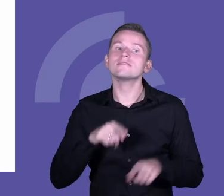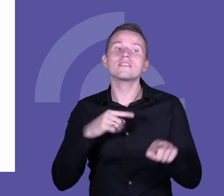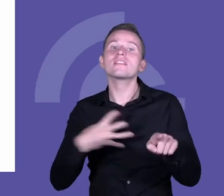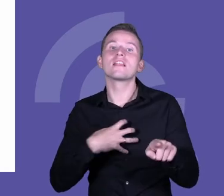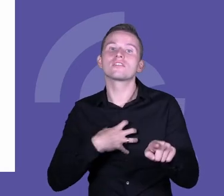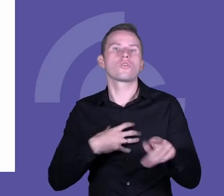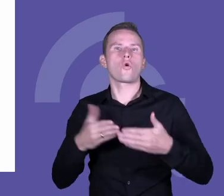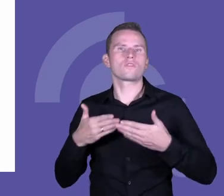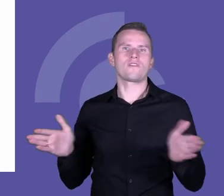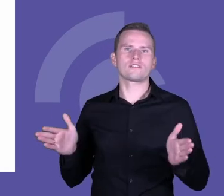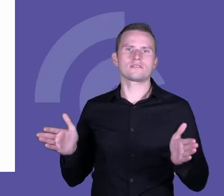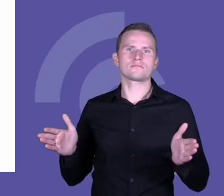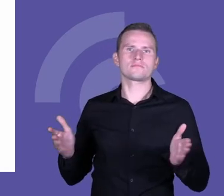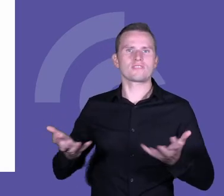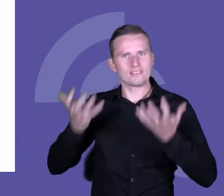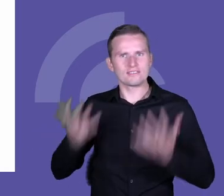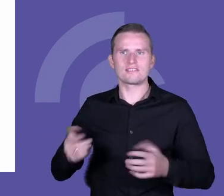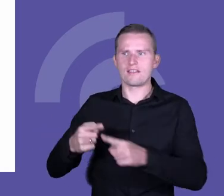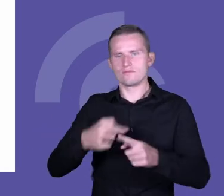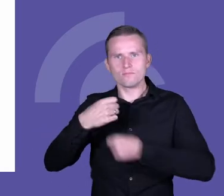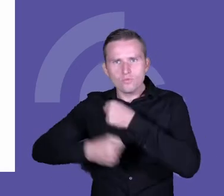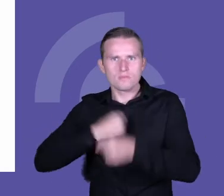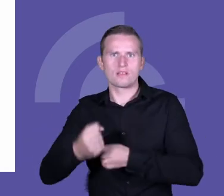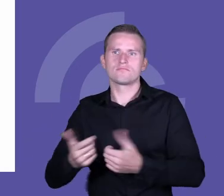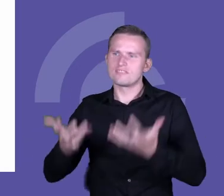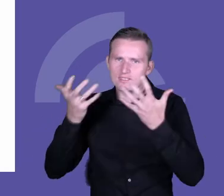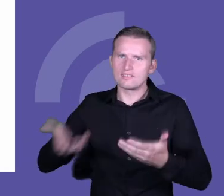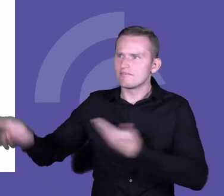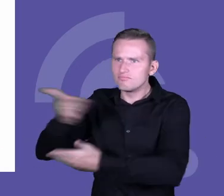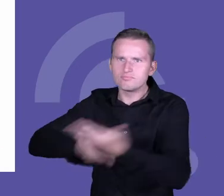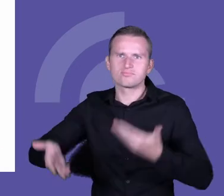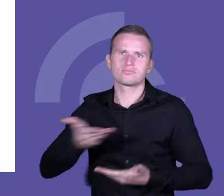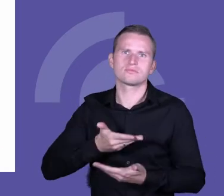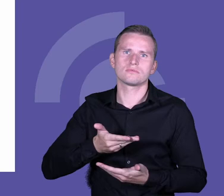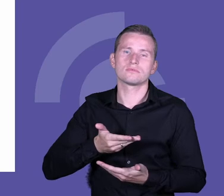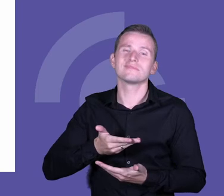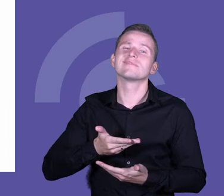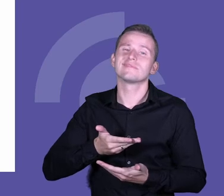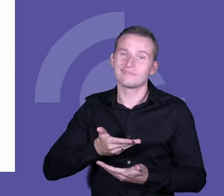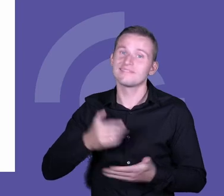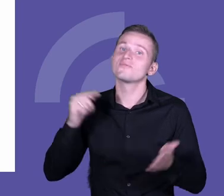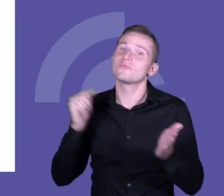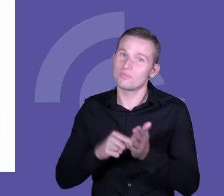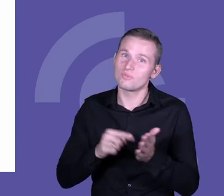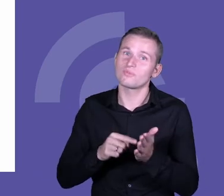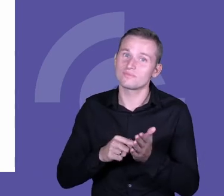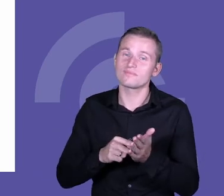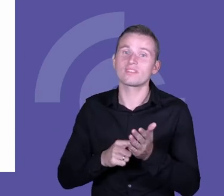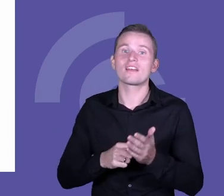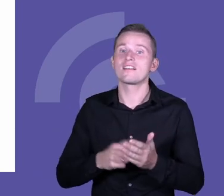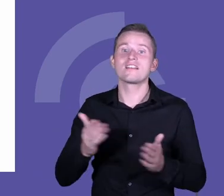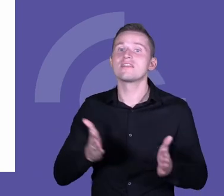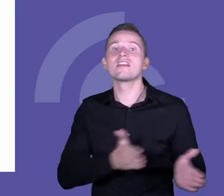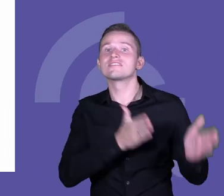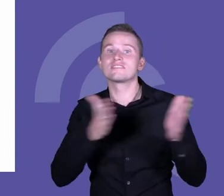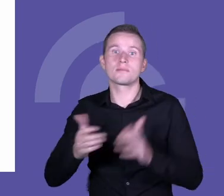budować relacje, budować tę współpracę, której mówił mój przedmówca. To ja wierzę w to, że ci ludzie w ten kolejny rok wejdą i